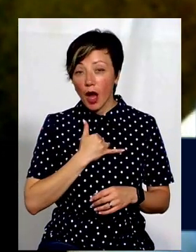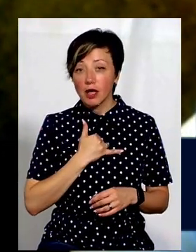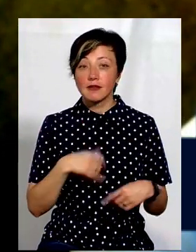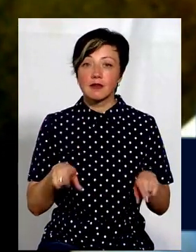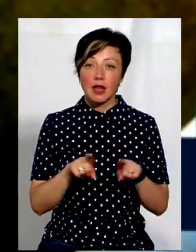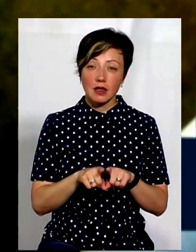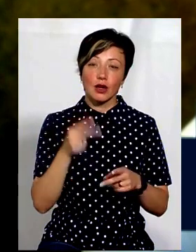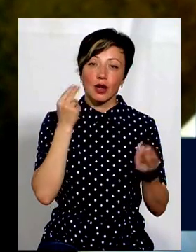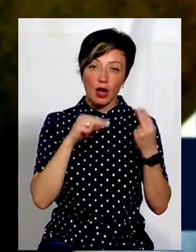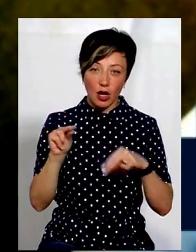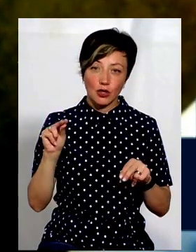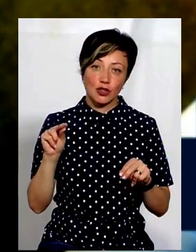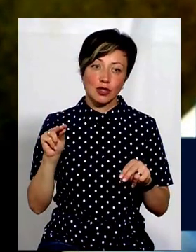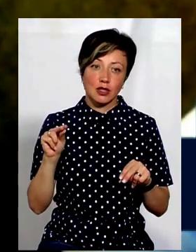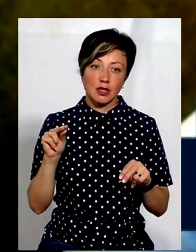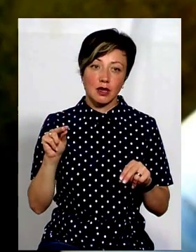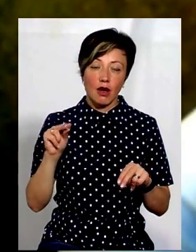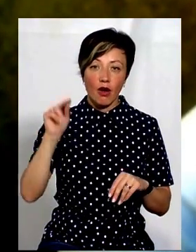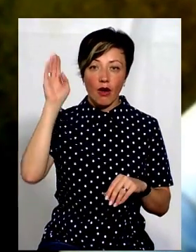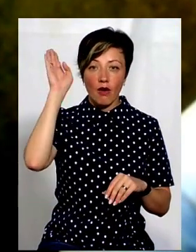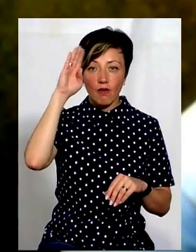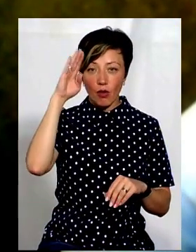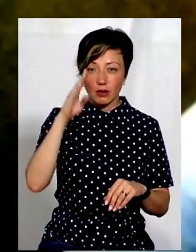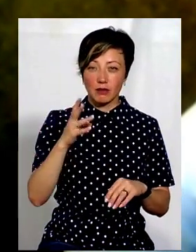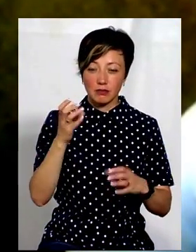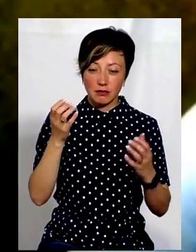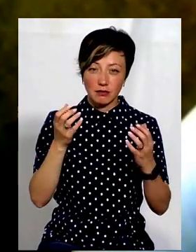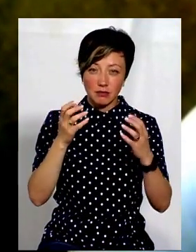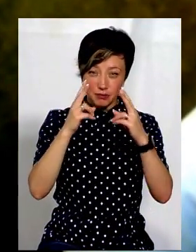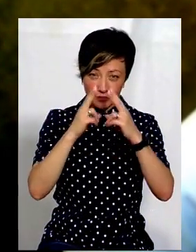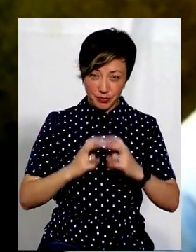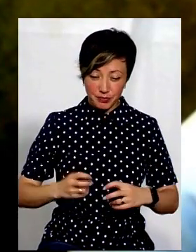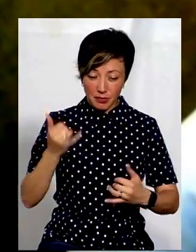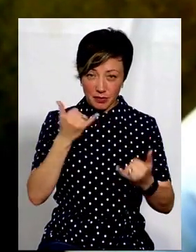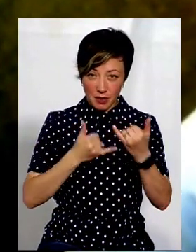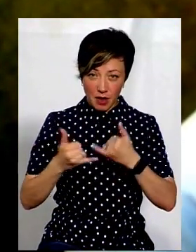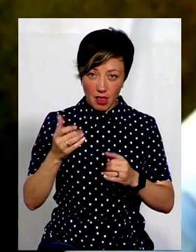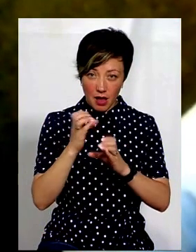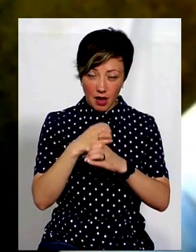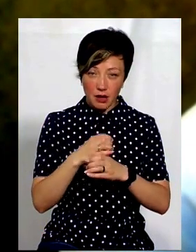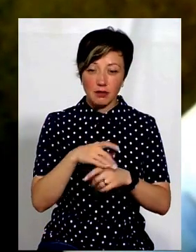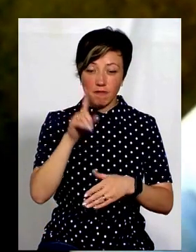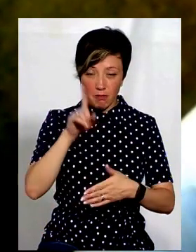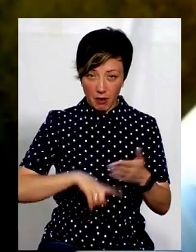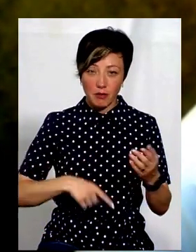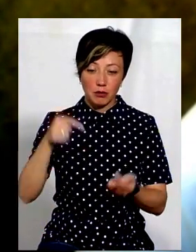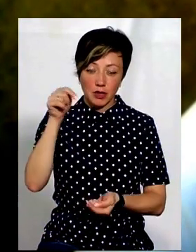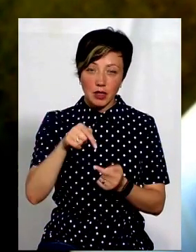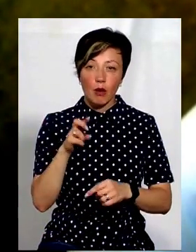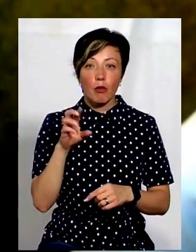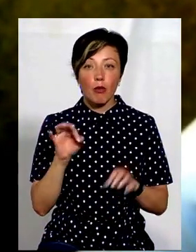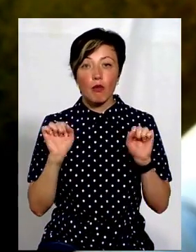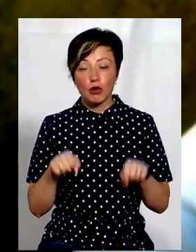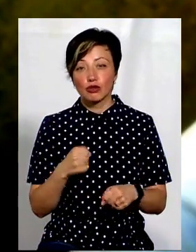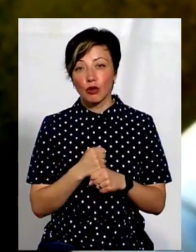все-таки, мабуть, краще взяти воду на аналіз, віднести в лабораторію, щоб переконатися, ну, що вона підійде. Тому